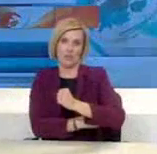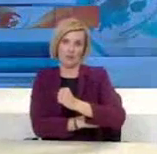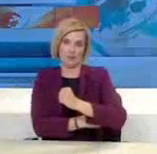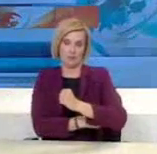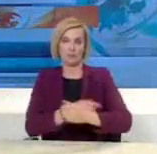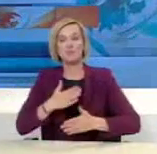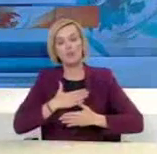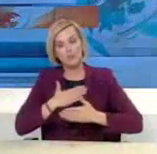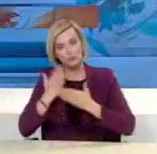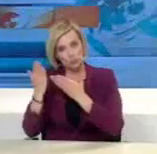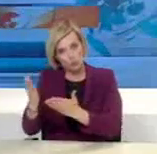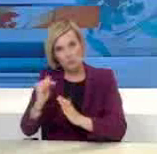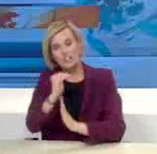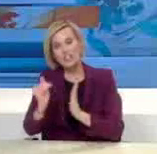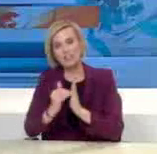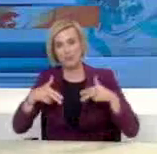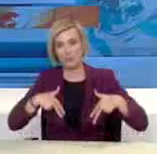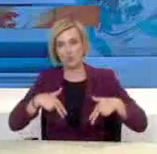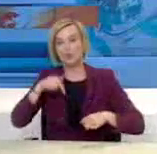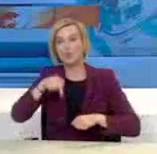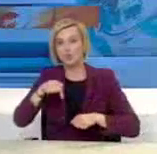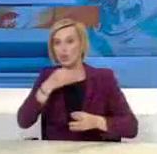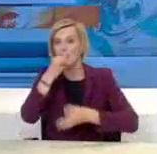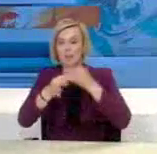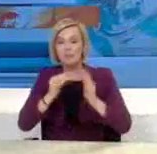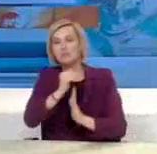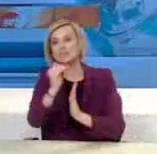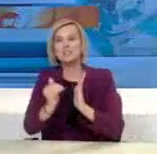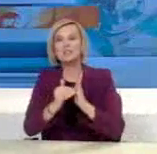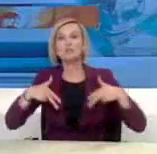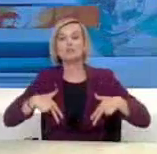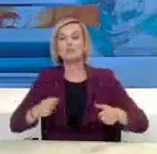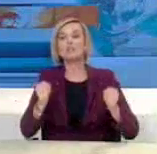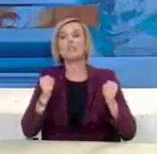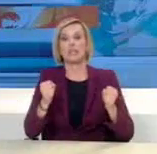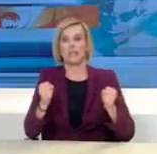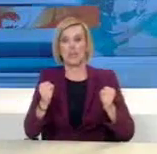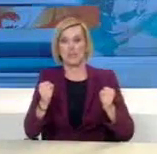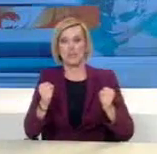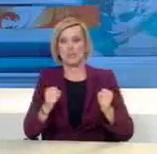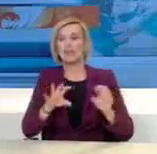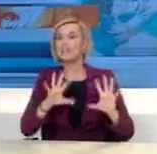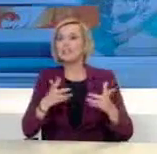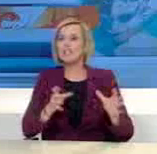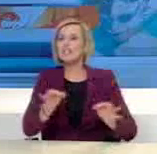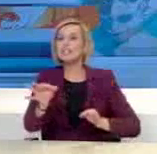Ευχαριστώ με τον Υφυπουργό Προστασίας του Πολίτη και παρακαλώ τον Υφυπουργό Υγείας σε σχέση με το σχέδιο του Υπουργείου.